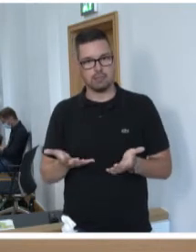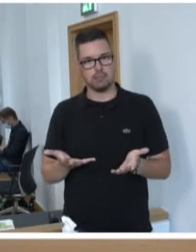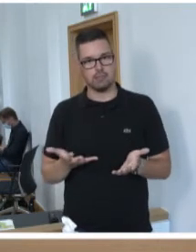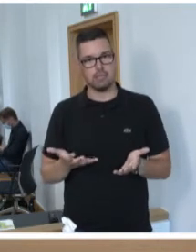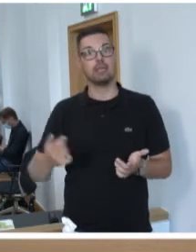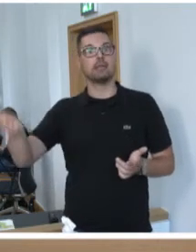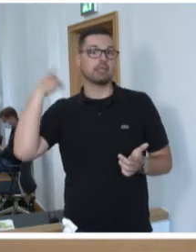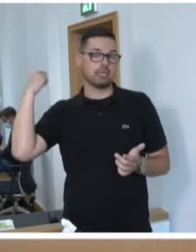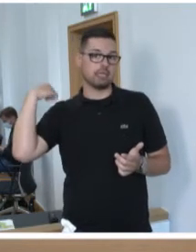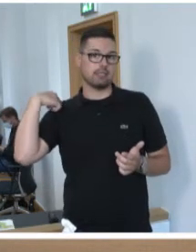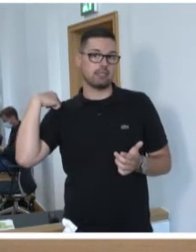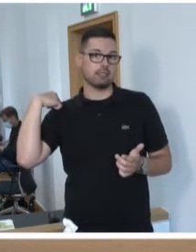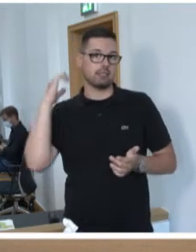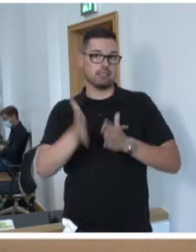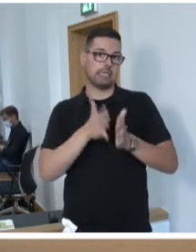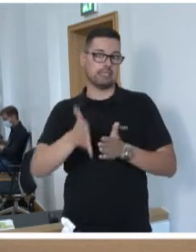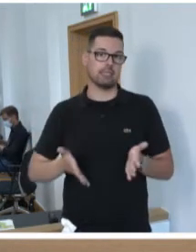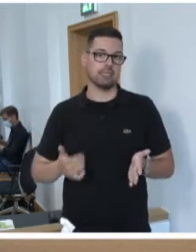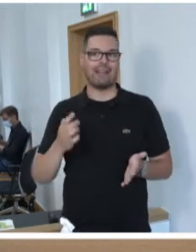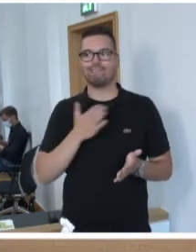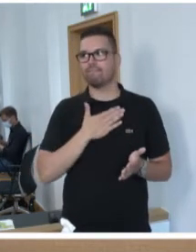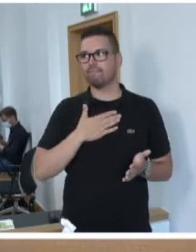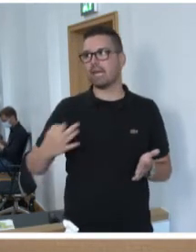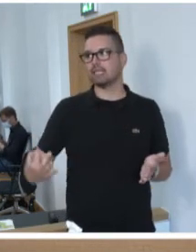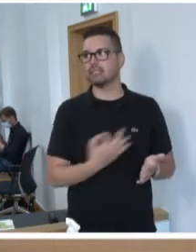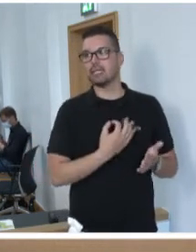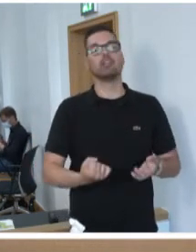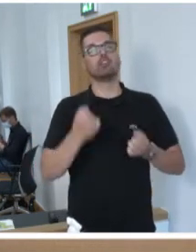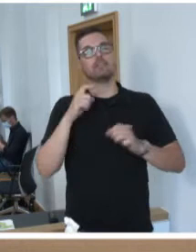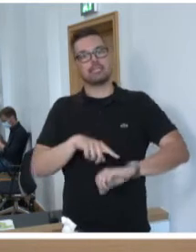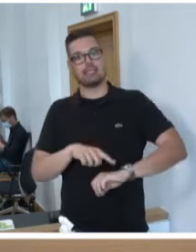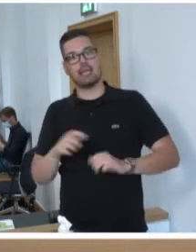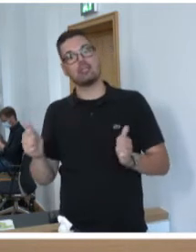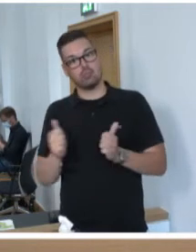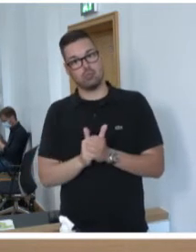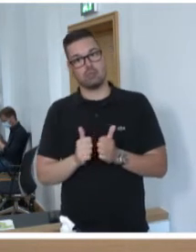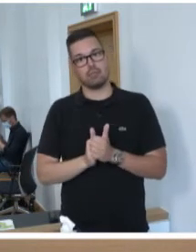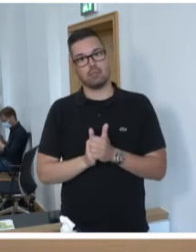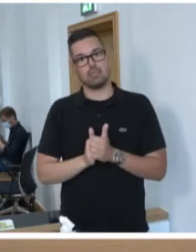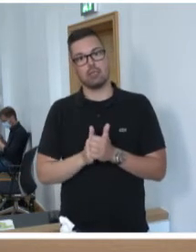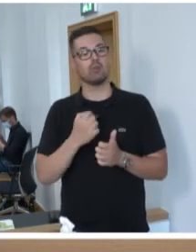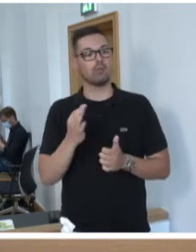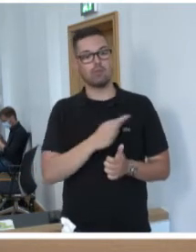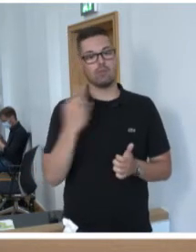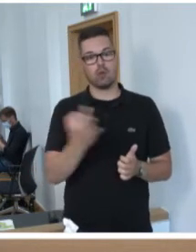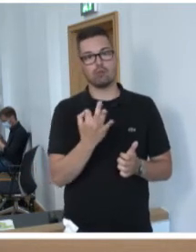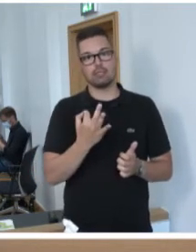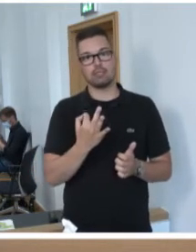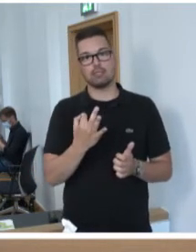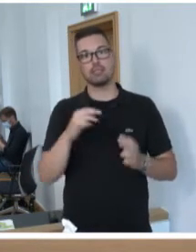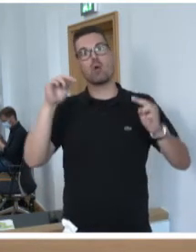Gestern habe ich an dieser Stelle bereits gesagt, wir Saarländer halten in schwierigen Zeiten zusammen. Das gilt auch für uns in der